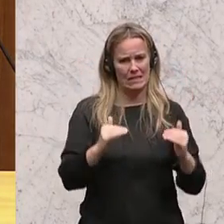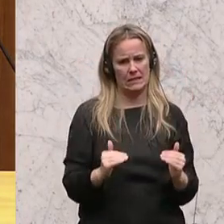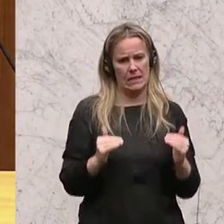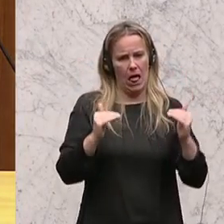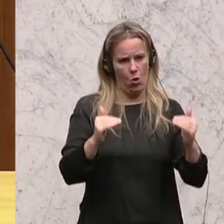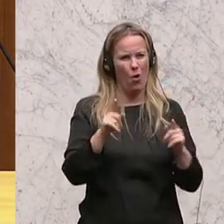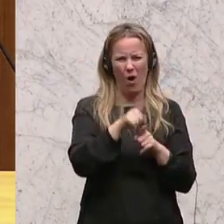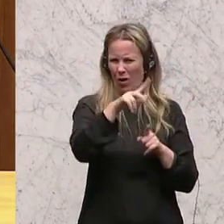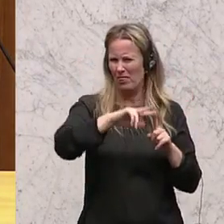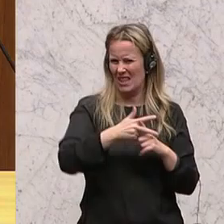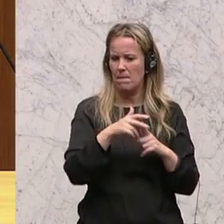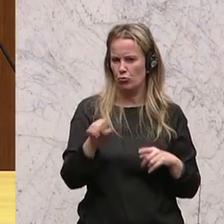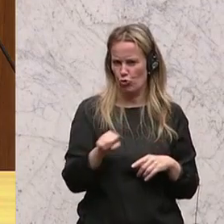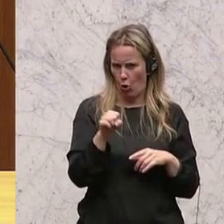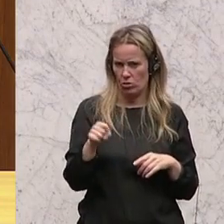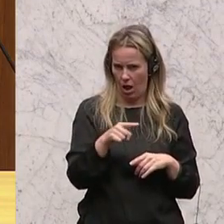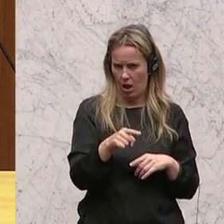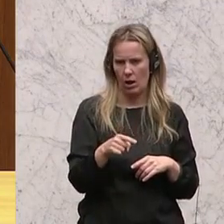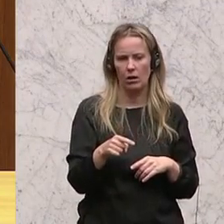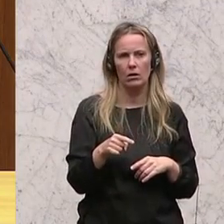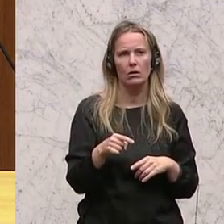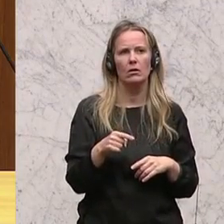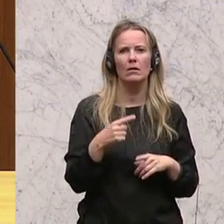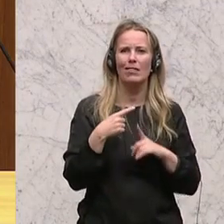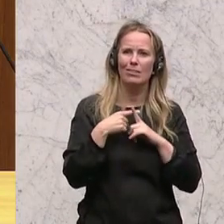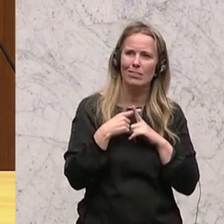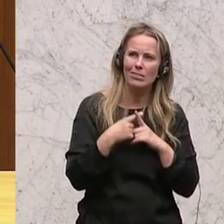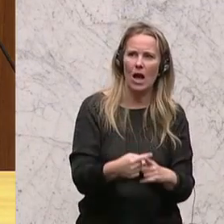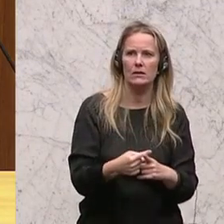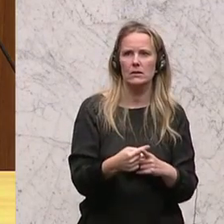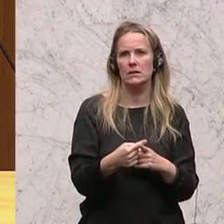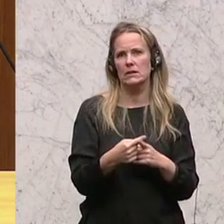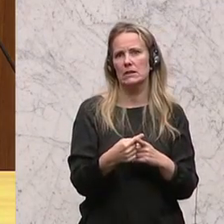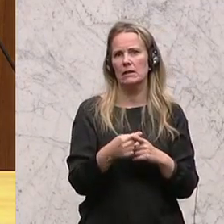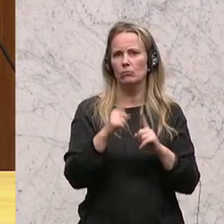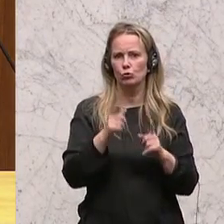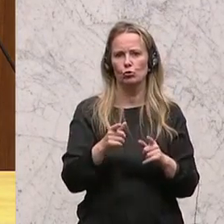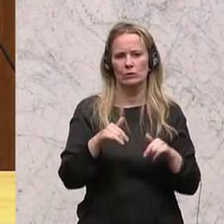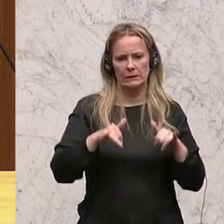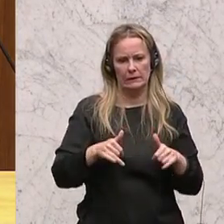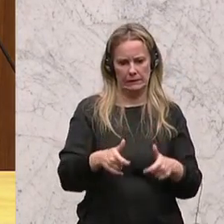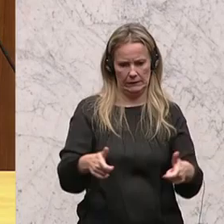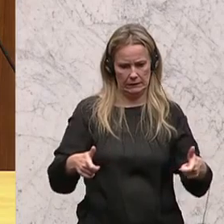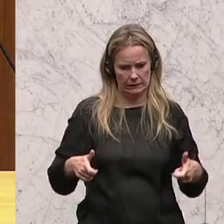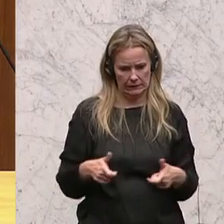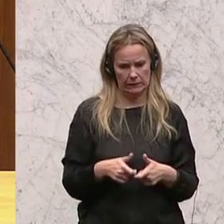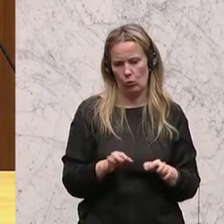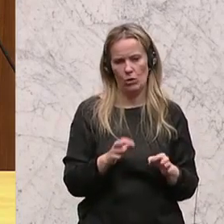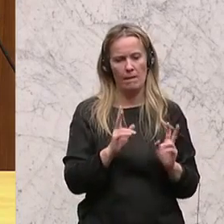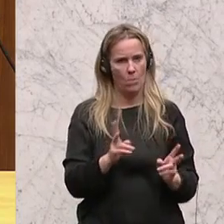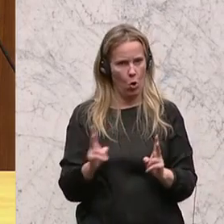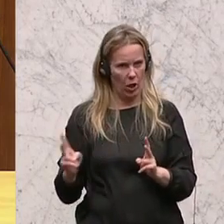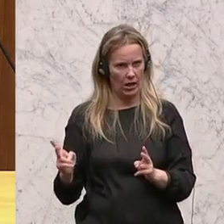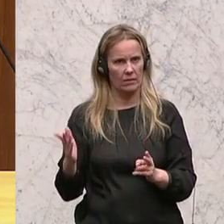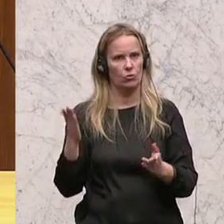Antrag von Team Stronach, dass bei Taxiunternehmen die entsprechenden Sitzerhöhungen und Sitzmöglichkeiten